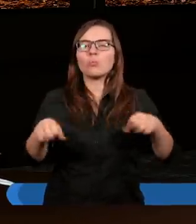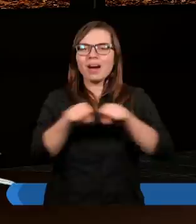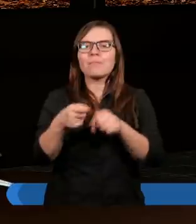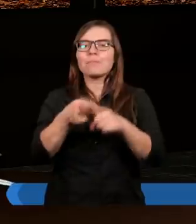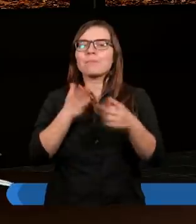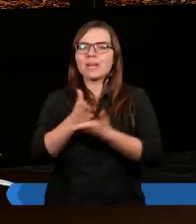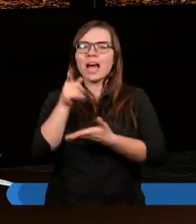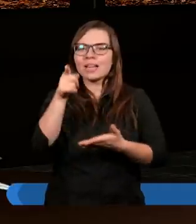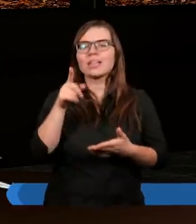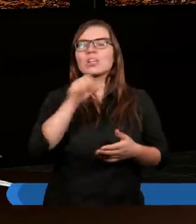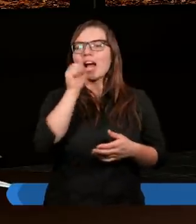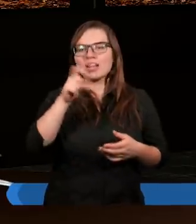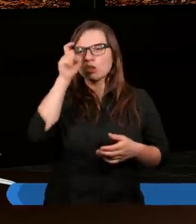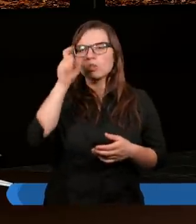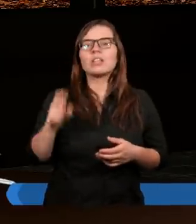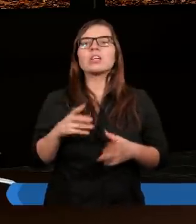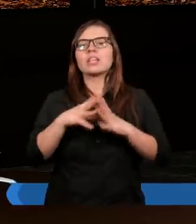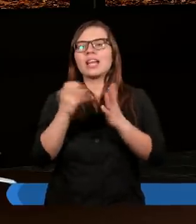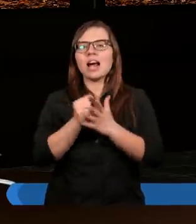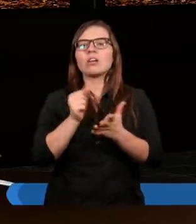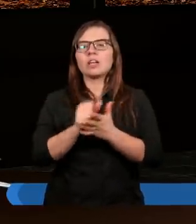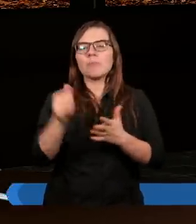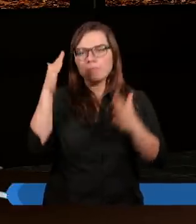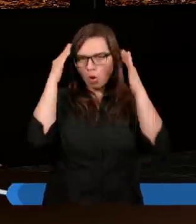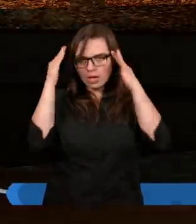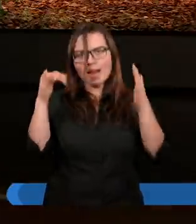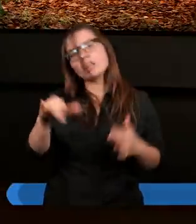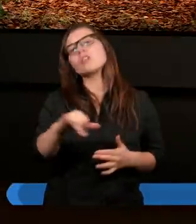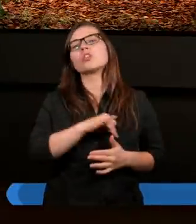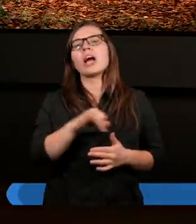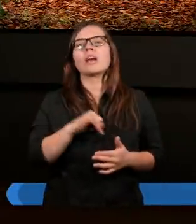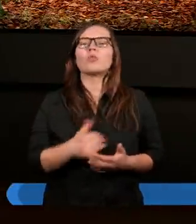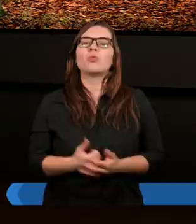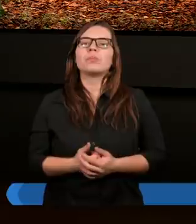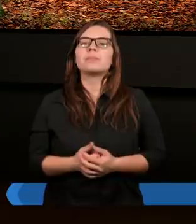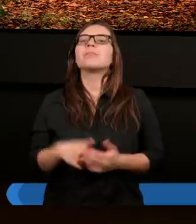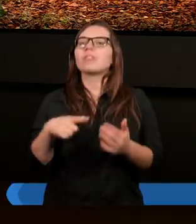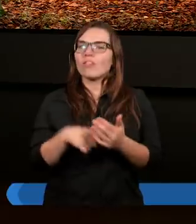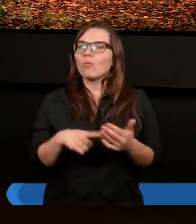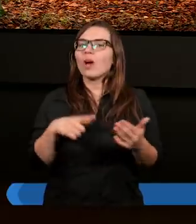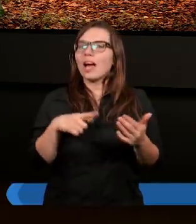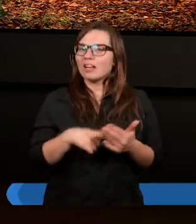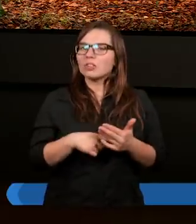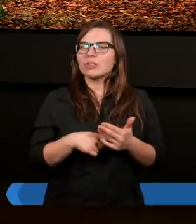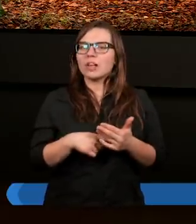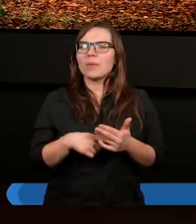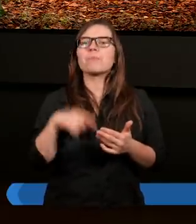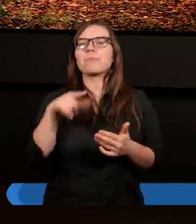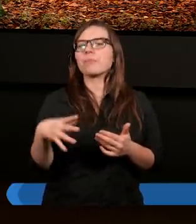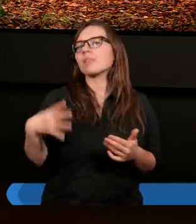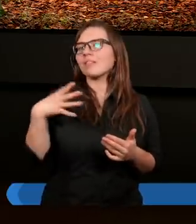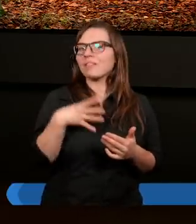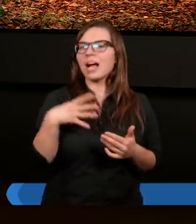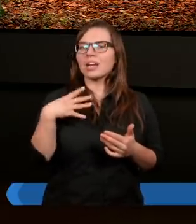przed nim żaden człowiek, gdyż przez zakon jest poznanie grzechu. Ot, właśnie bardzo